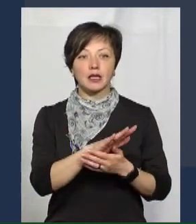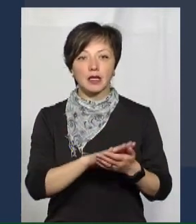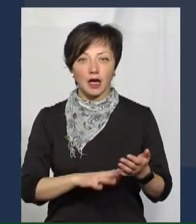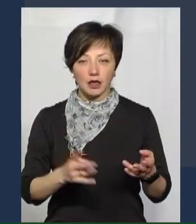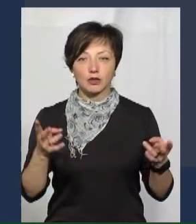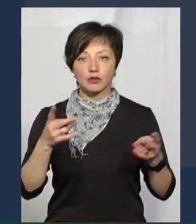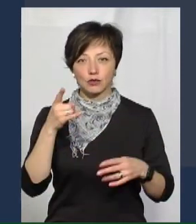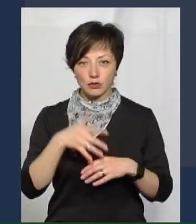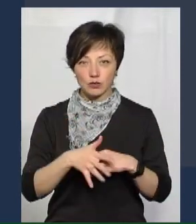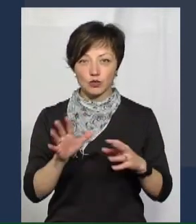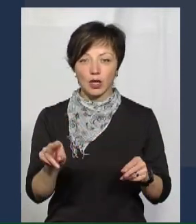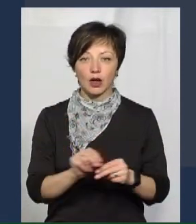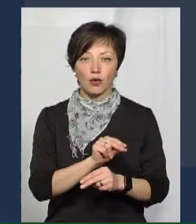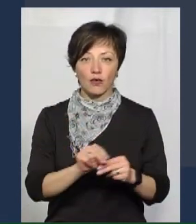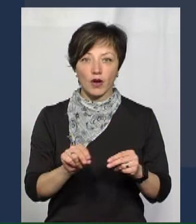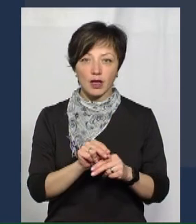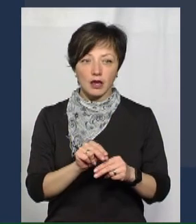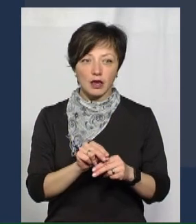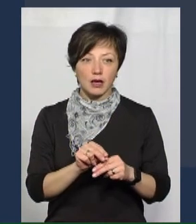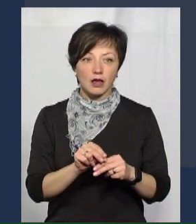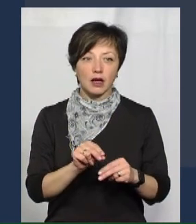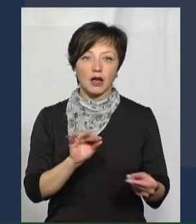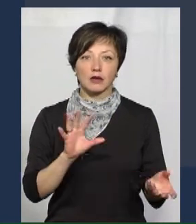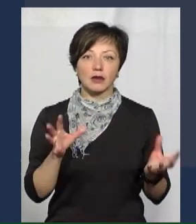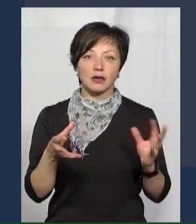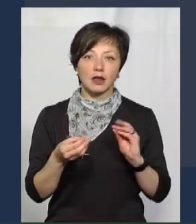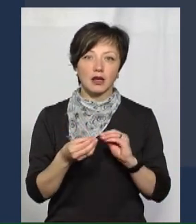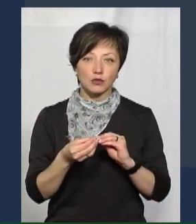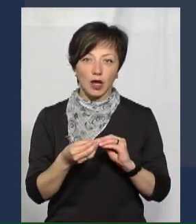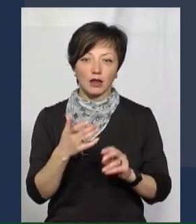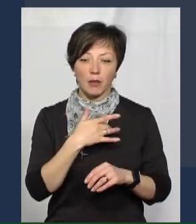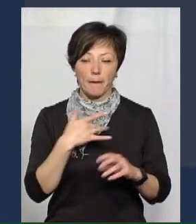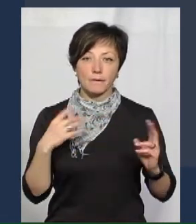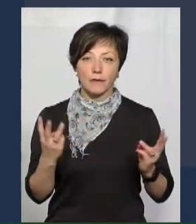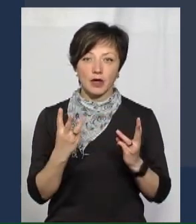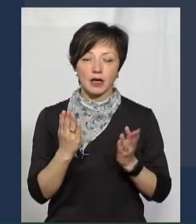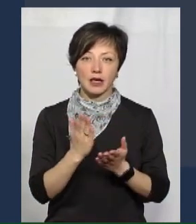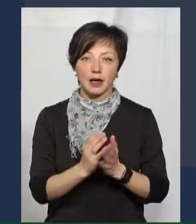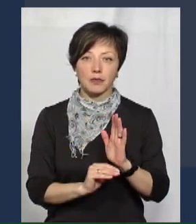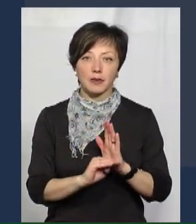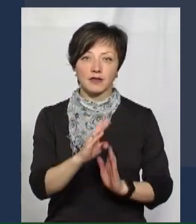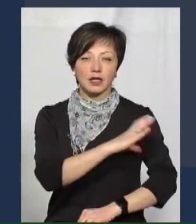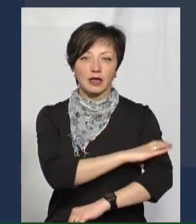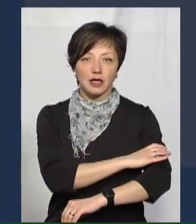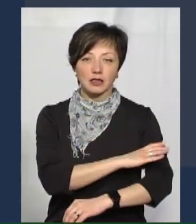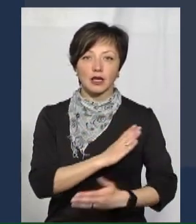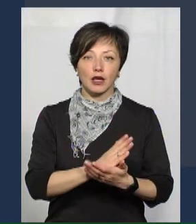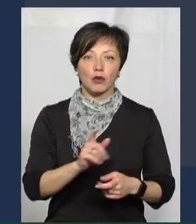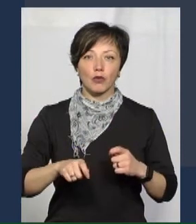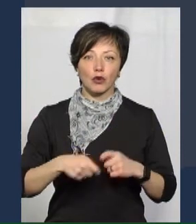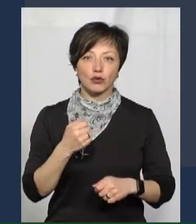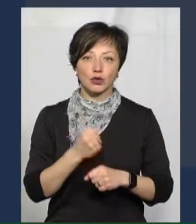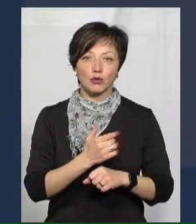ще призначений курс лікування. Обічними наслідками пневмонії є підвищення тиску, є порушення